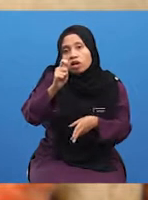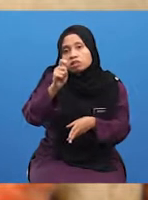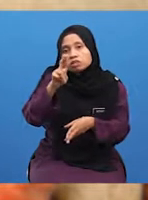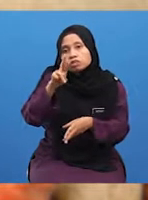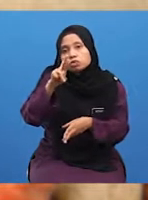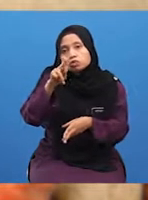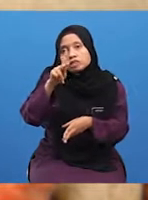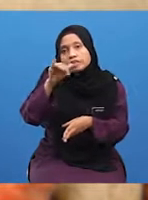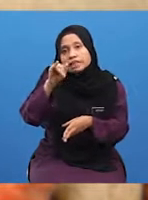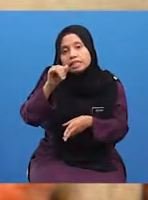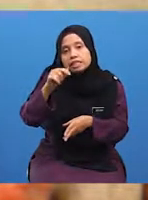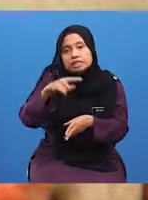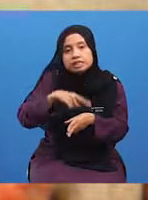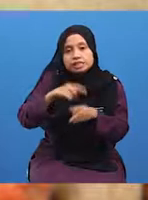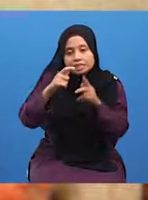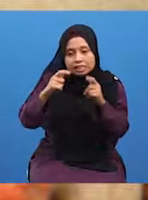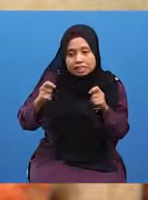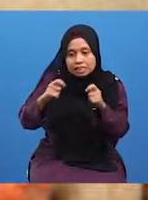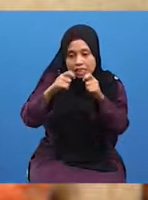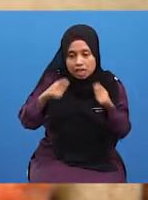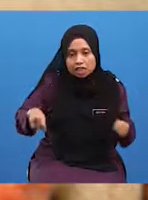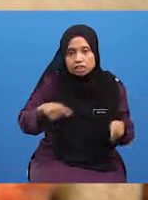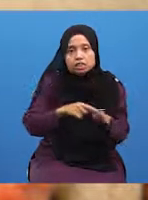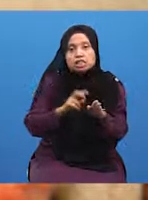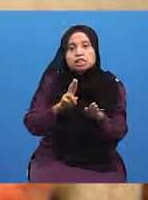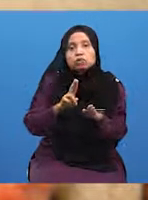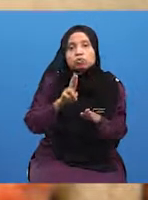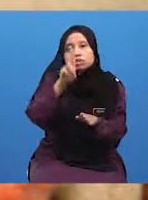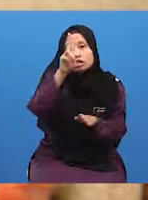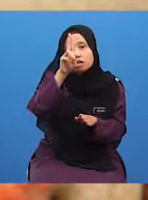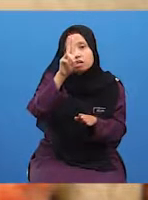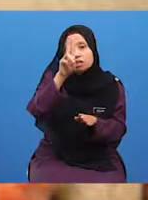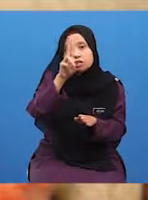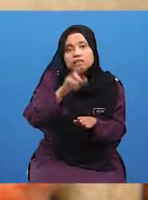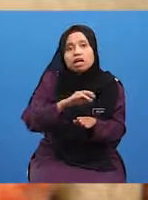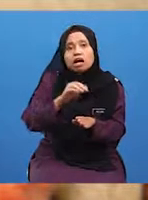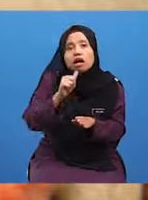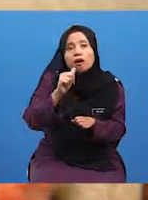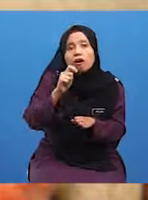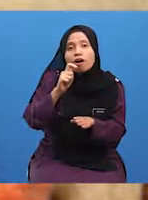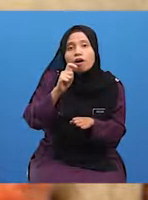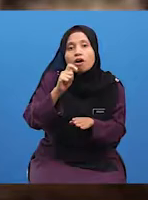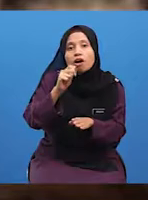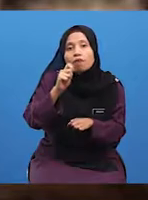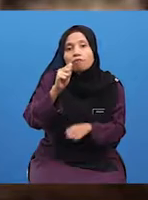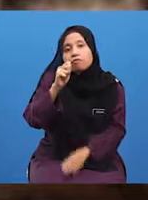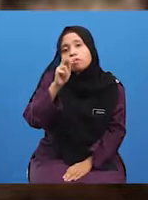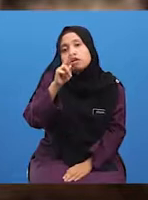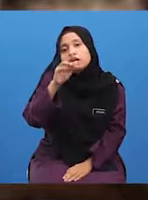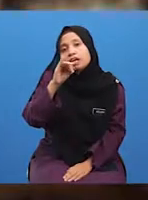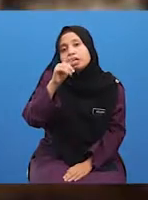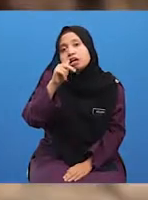utara India berbeza dengan kulit orang Turki yang tinggal di negara